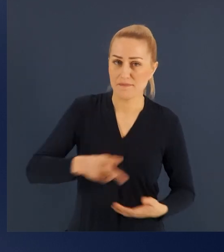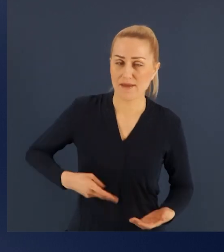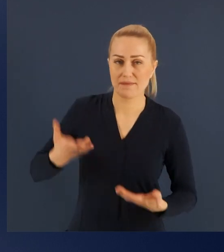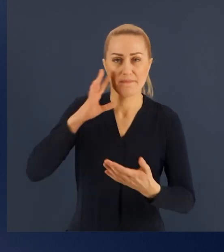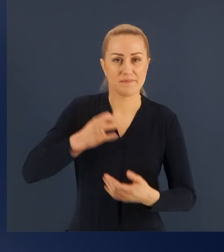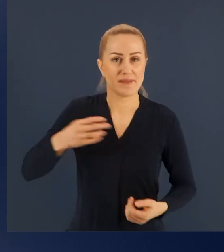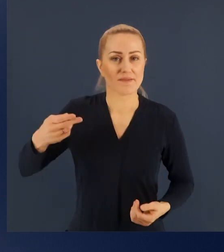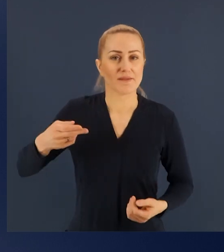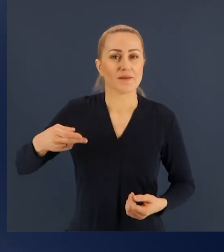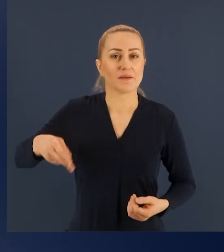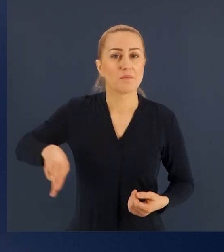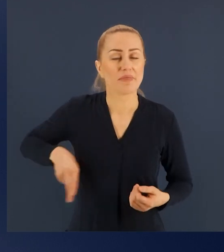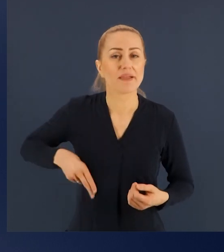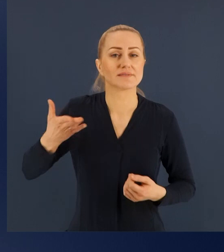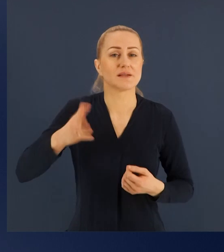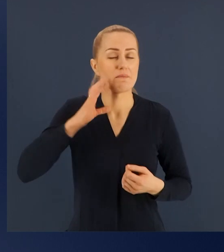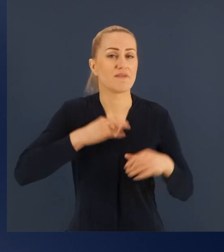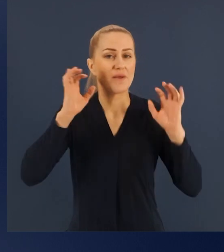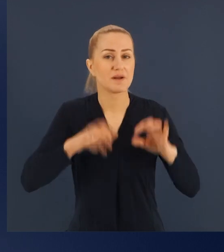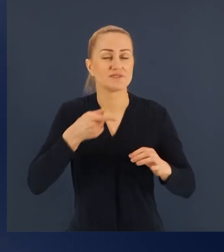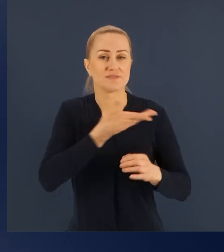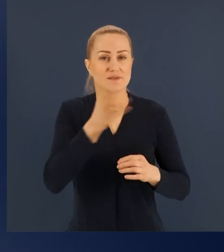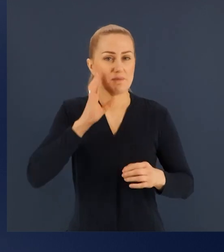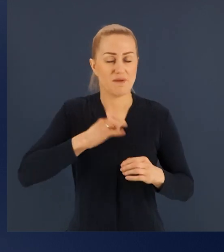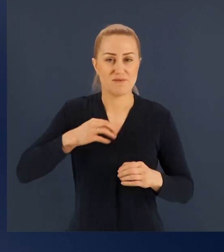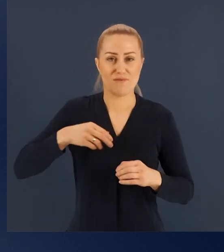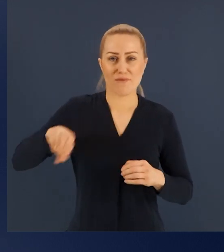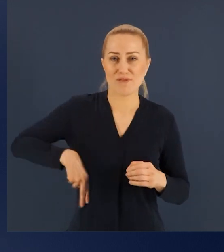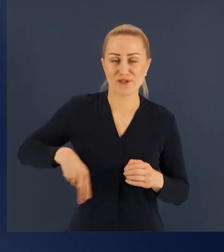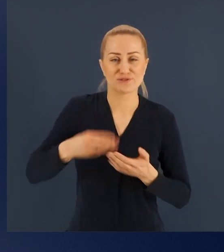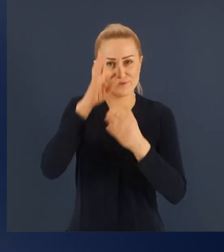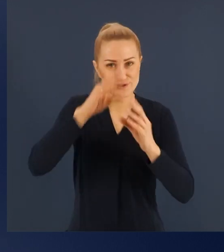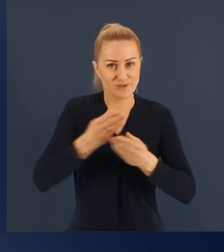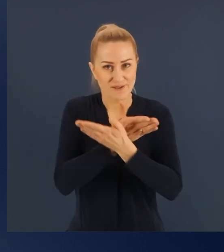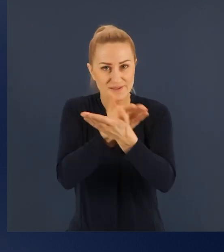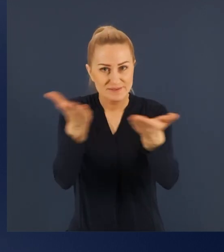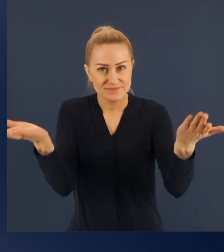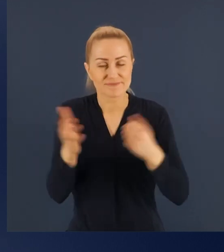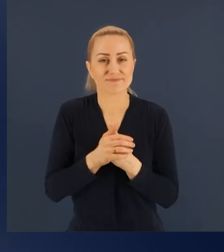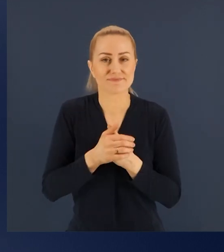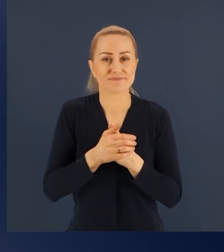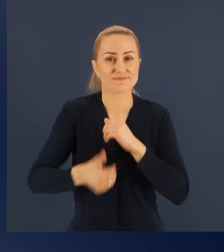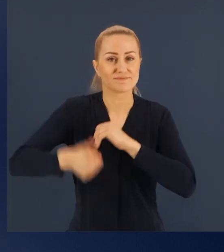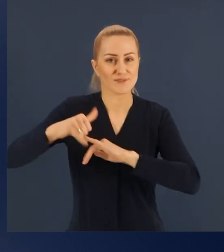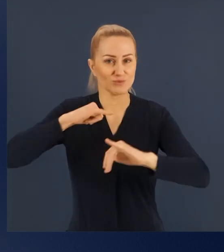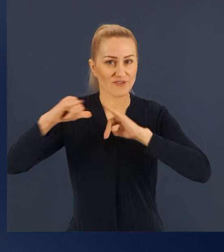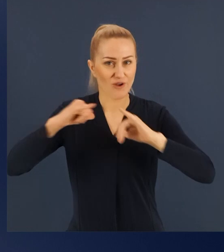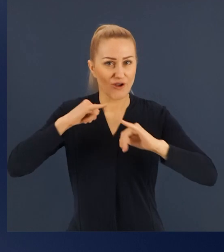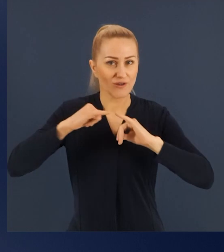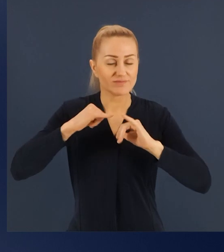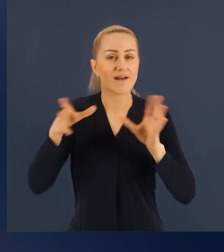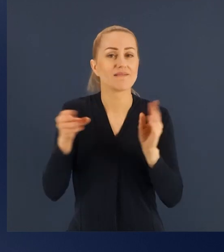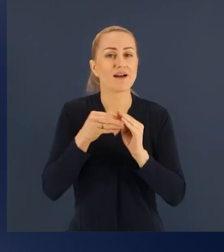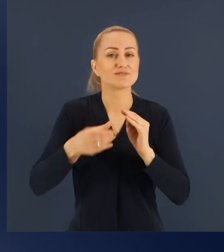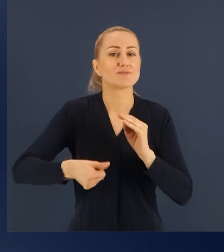Szanowni Panowie Przewodniczący na czele z Panem Przewodniczącym Markiem Goliszewskim, Szanowni Panowie